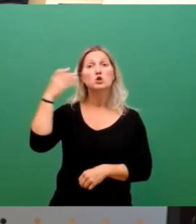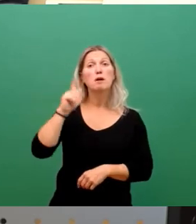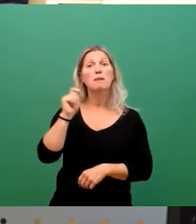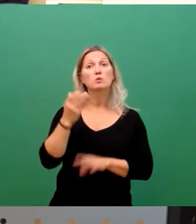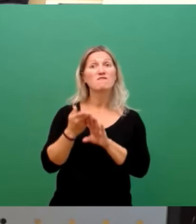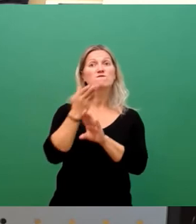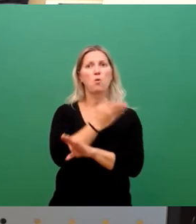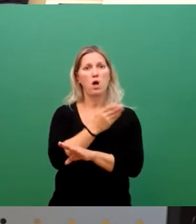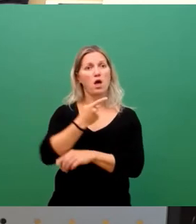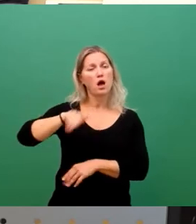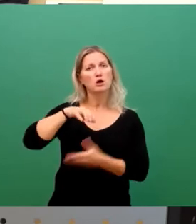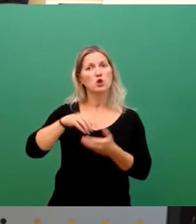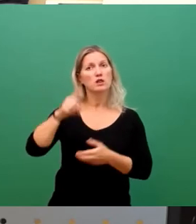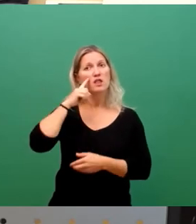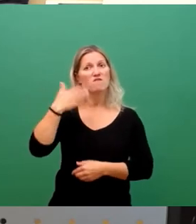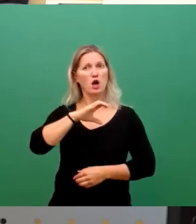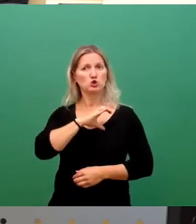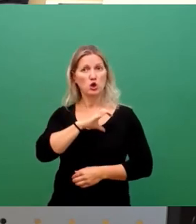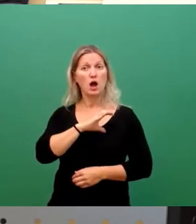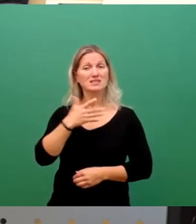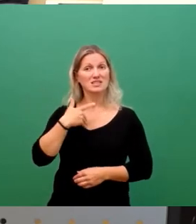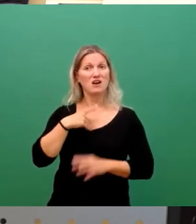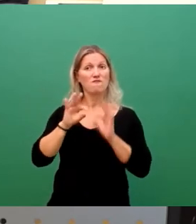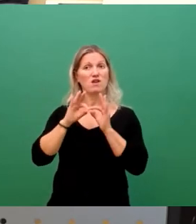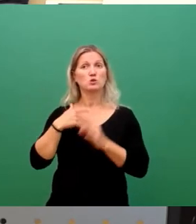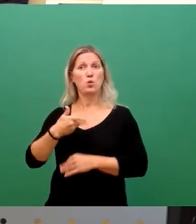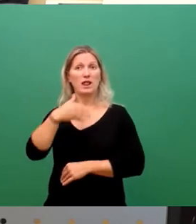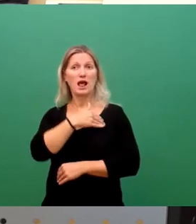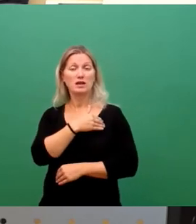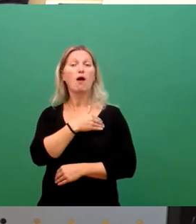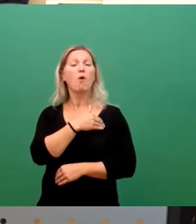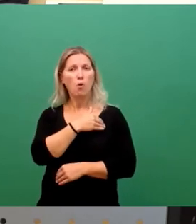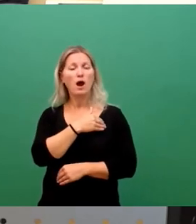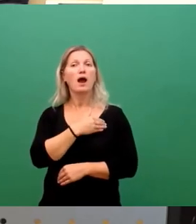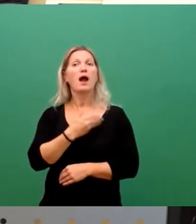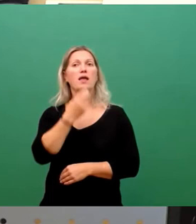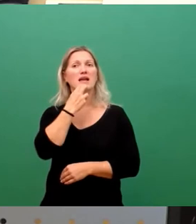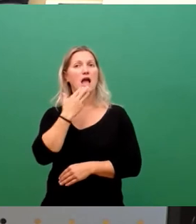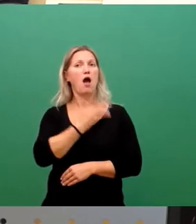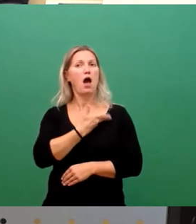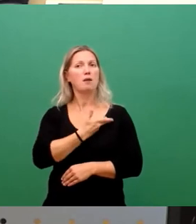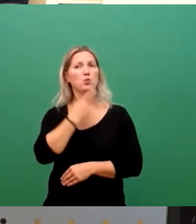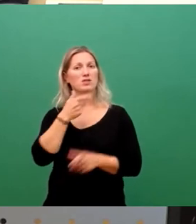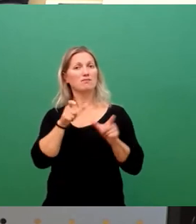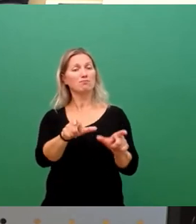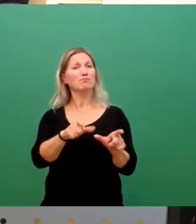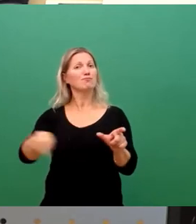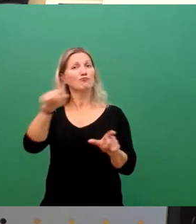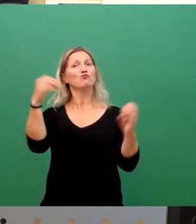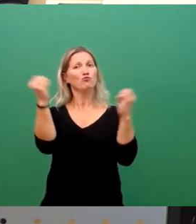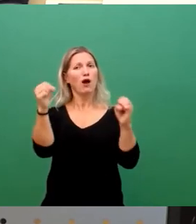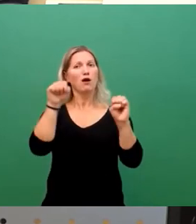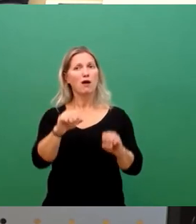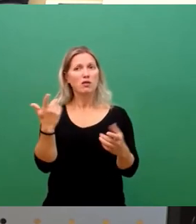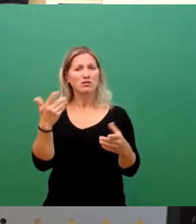Chance, den Antrag meiner Fraktion Die Linke, Energiearmut verhindern, zuzustimmen, der ganz konkrete Maßnahmen zur Abmilderung enthalten